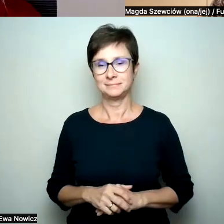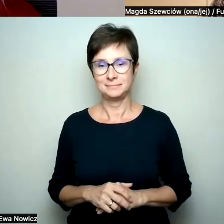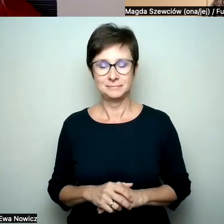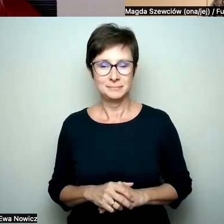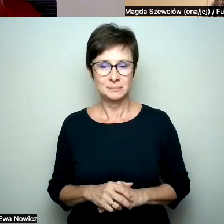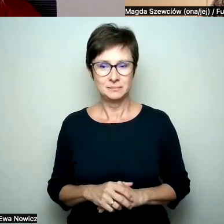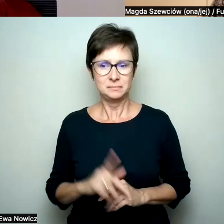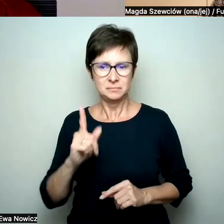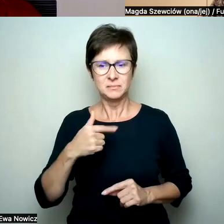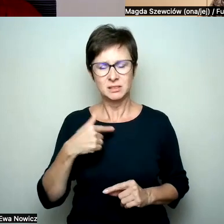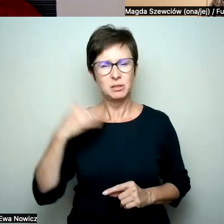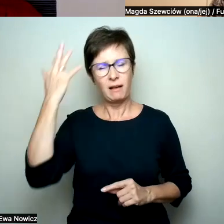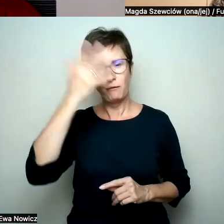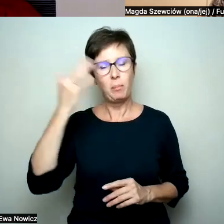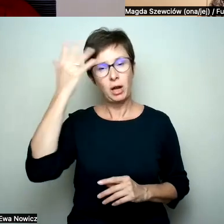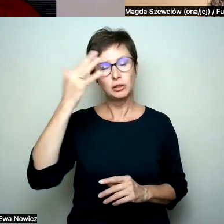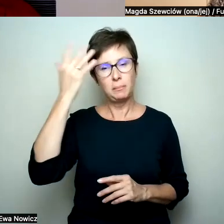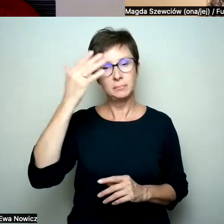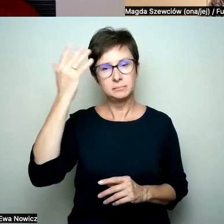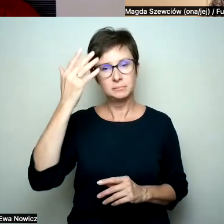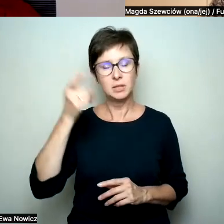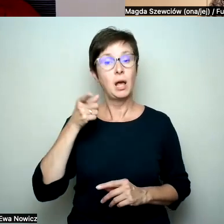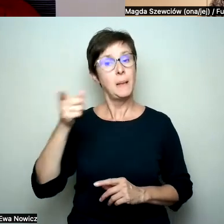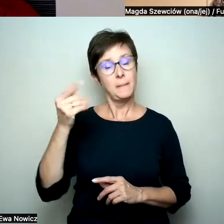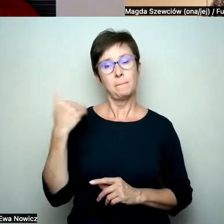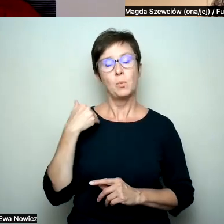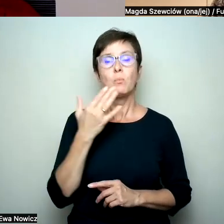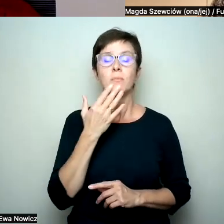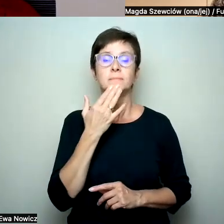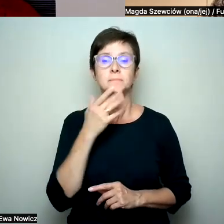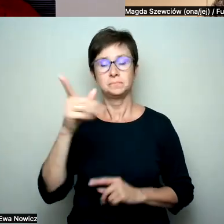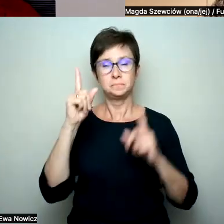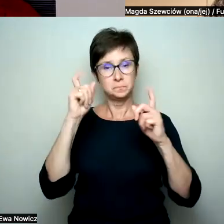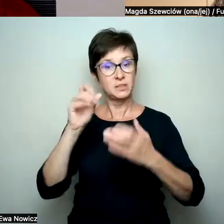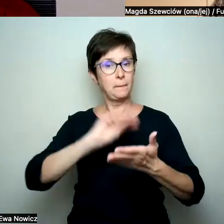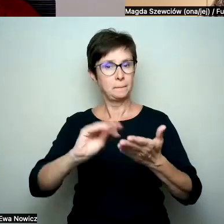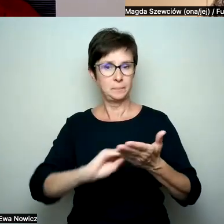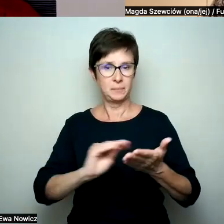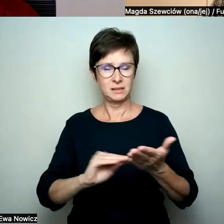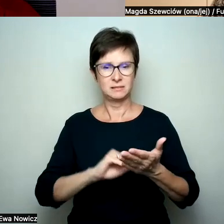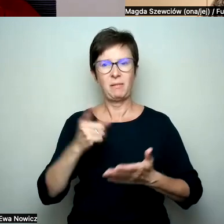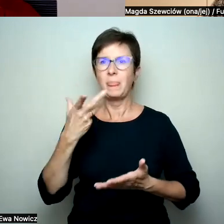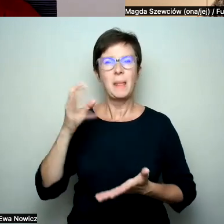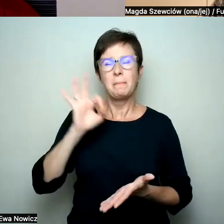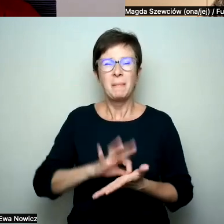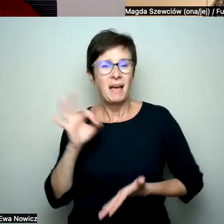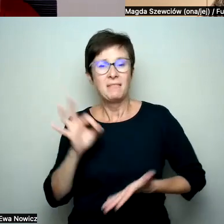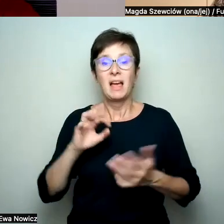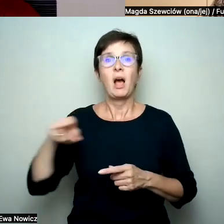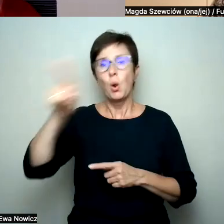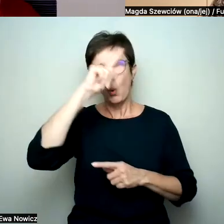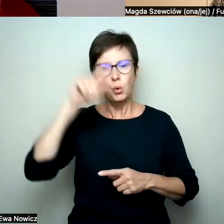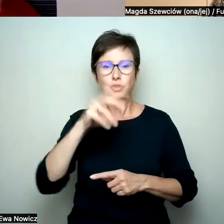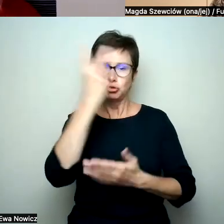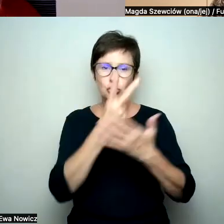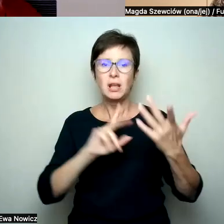Ale wyobrażam sobie też, powiedziałeś, że jak zaczęłaś pisać, to nie byłaś pewna jaka będzie reakcja albo co tam się